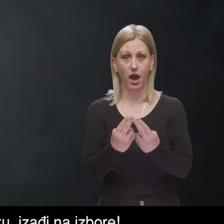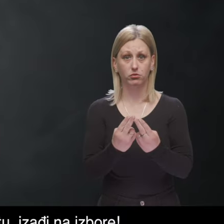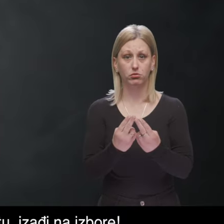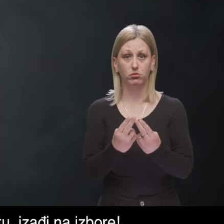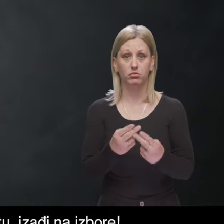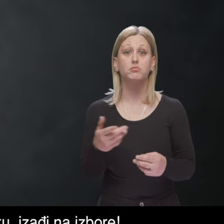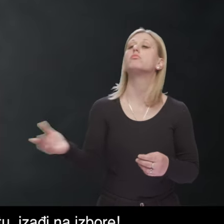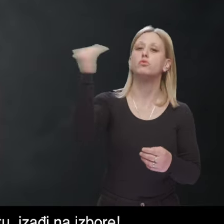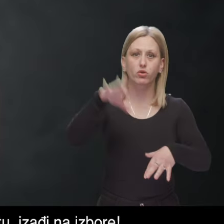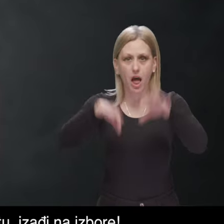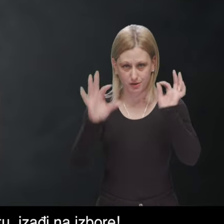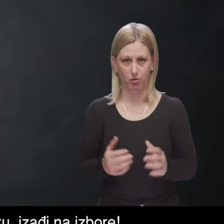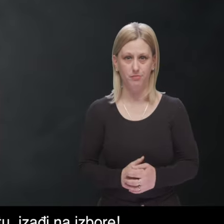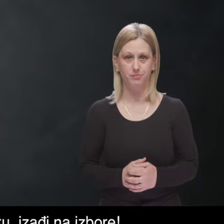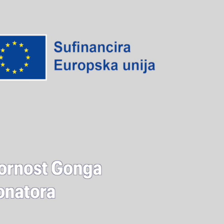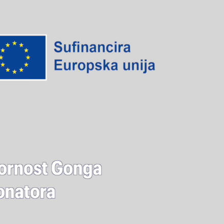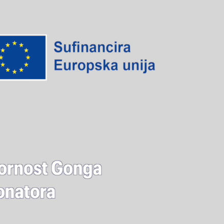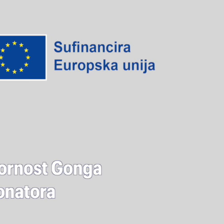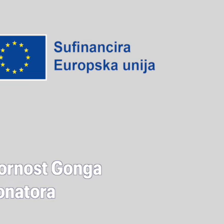svijetu, izađi na izvore.